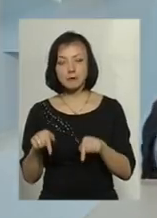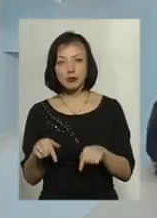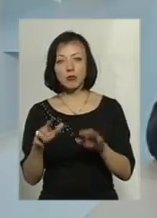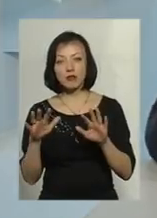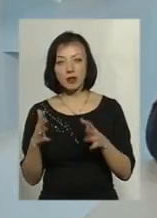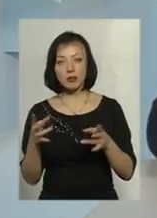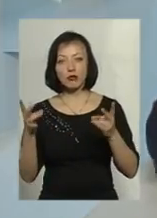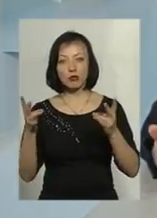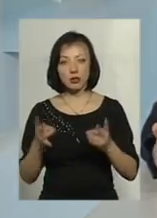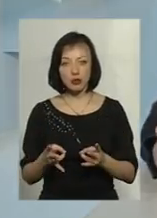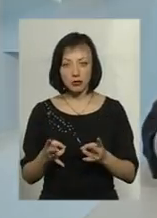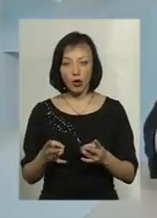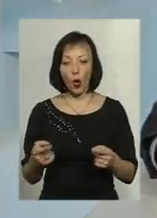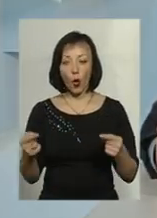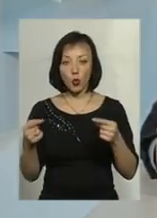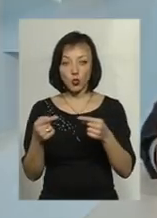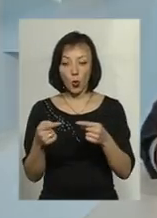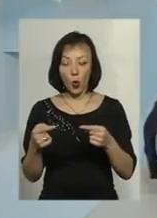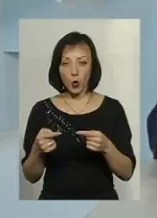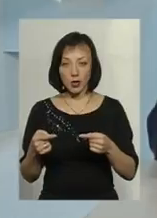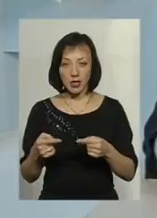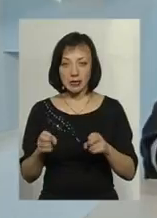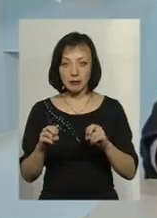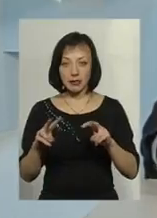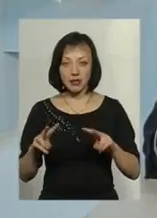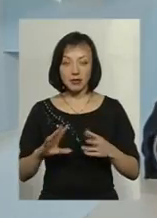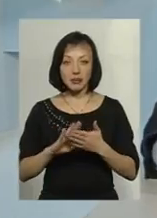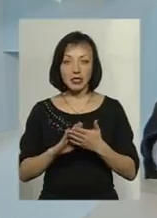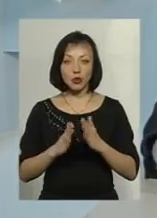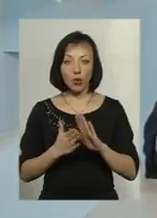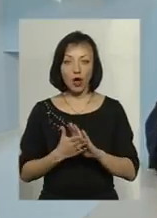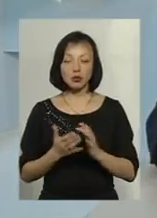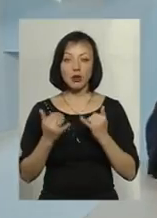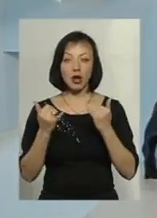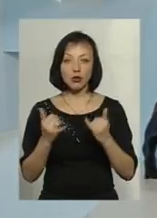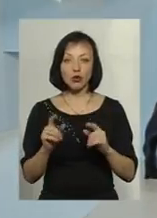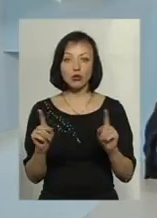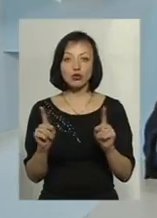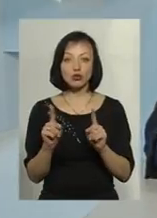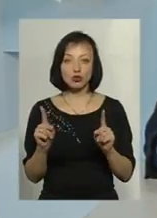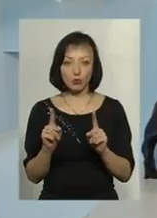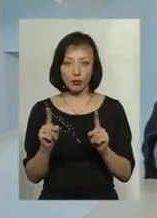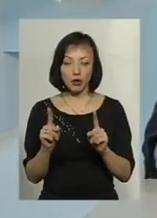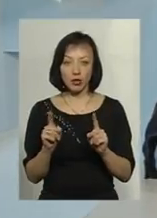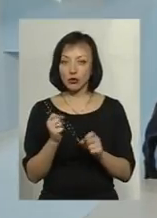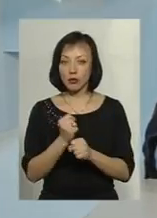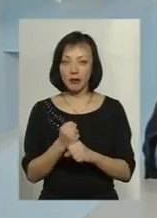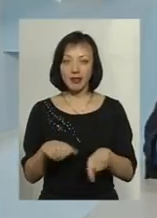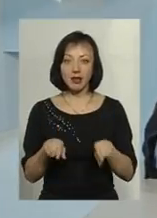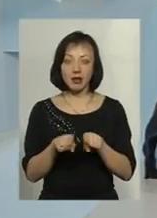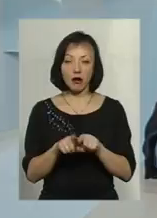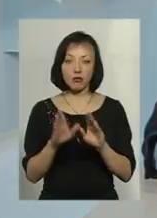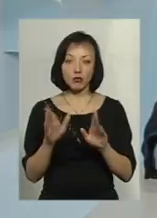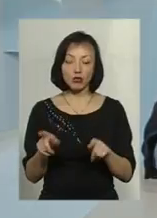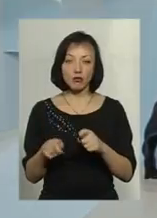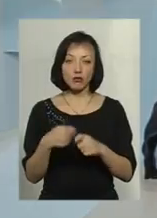просто потрібно узгодити з фахівцями ситуацію для того, щоб не зробити так, що будуть